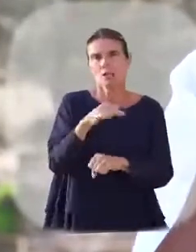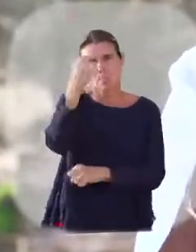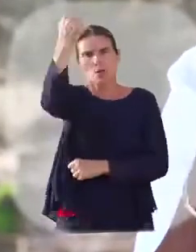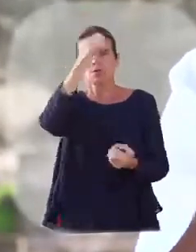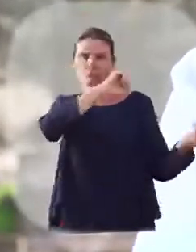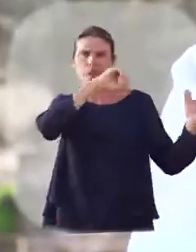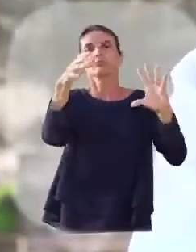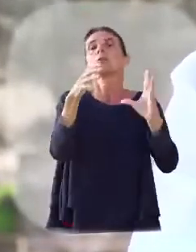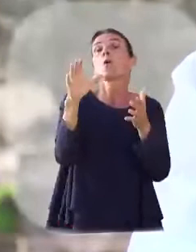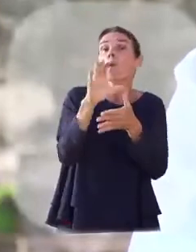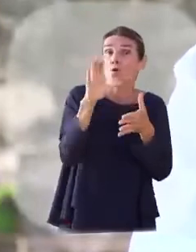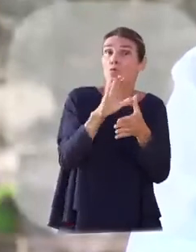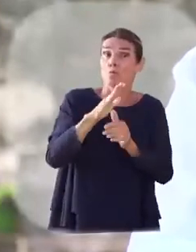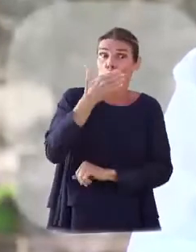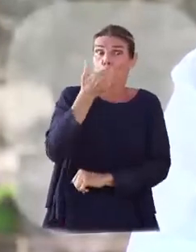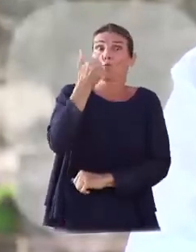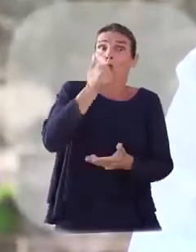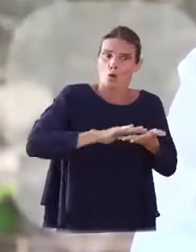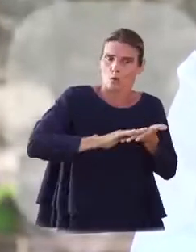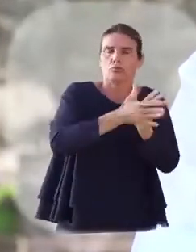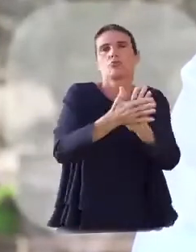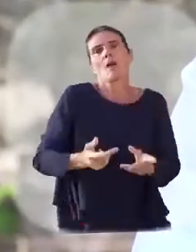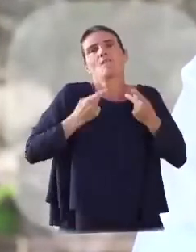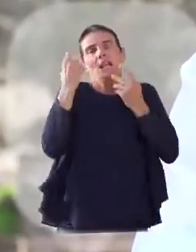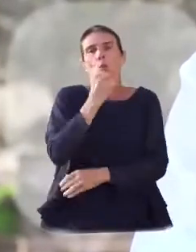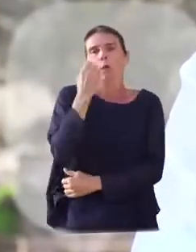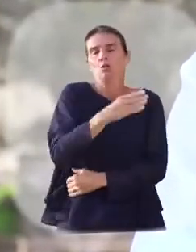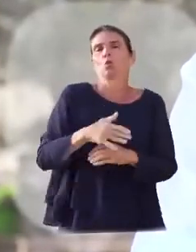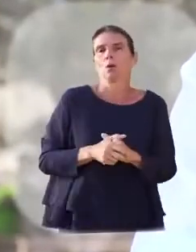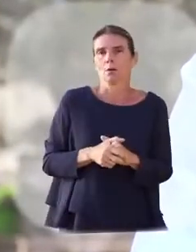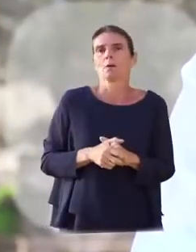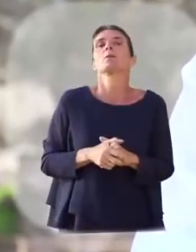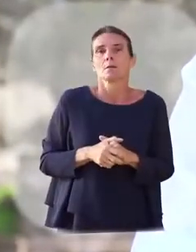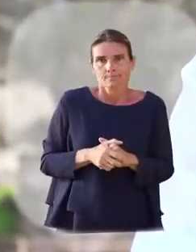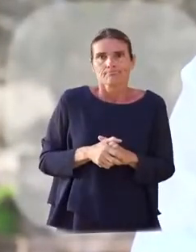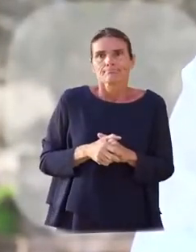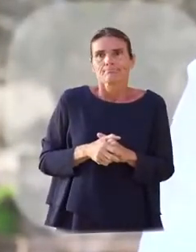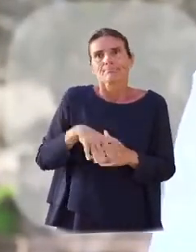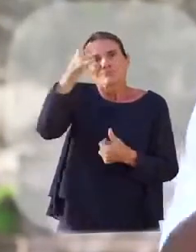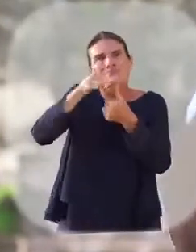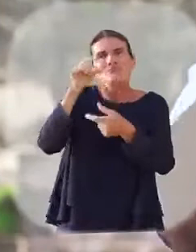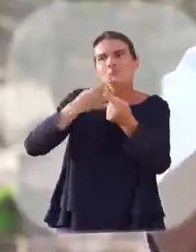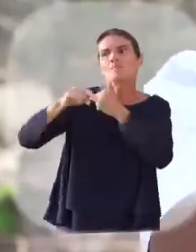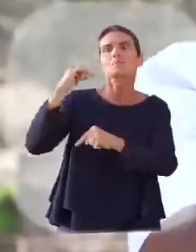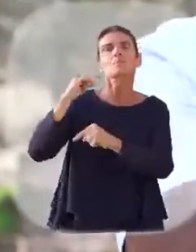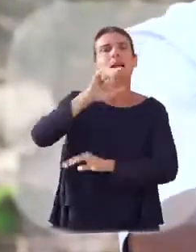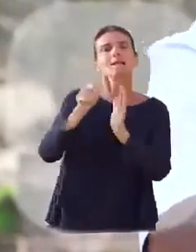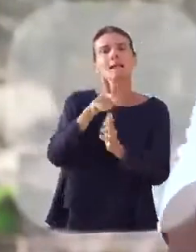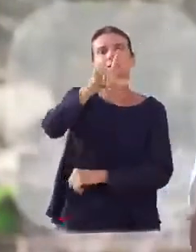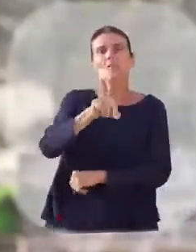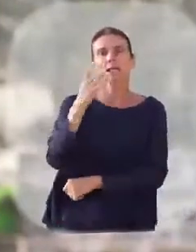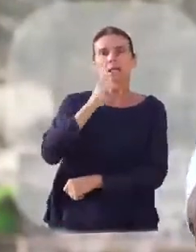agir et penser Guadeloupe pour améliorer sans relâche le quotidien des Guadeloupéens. Lors du congrès